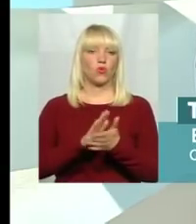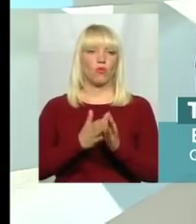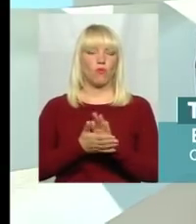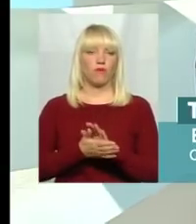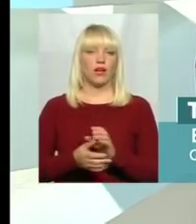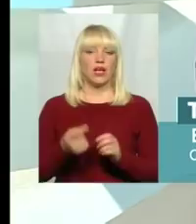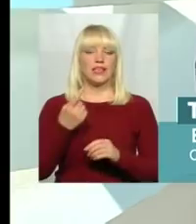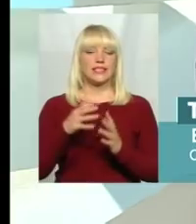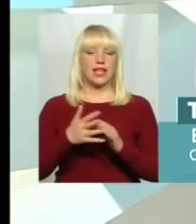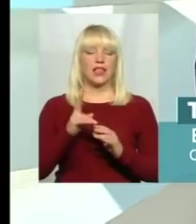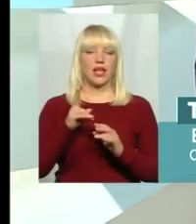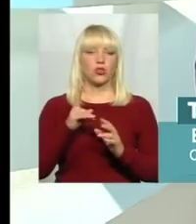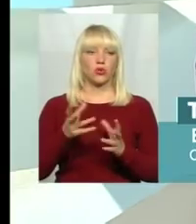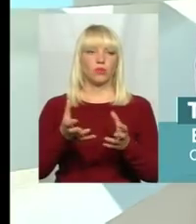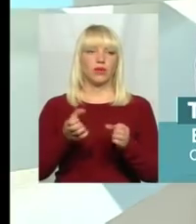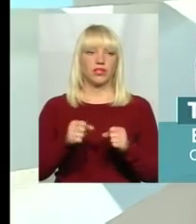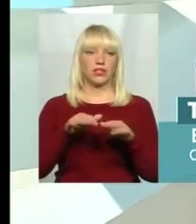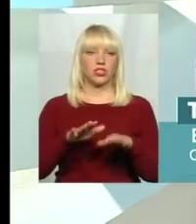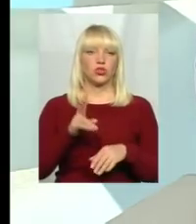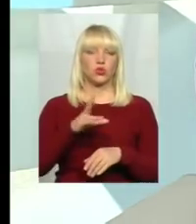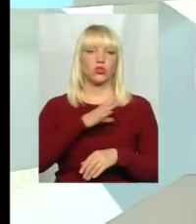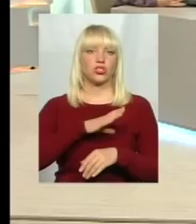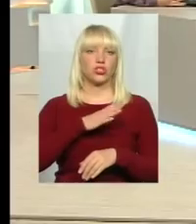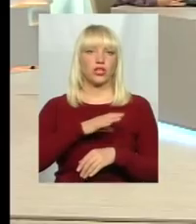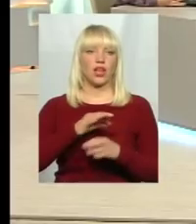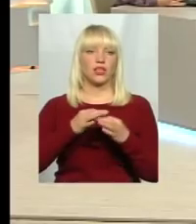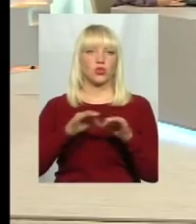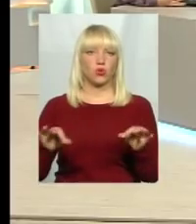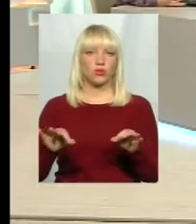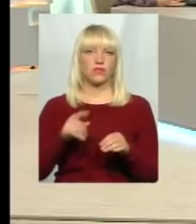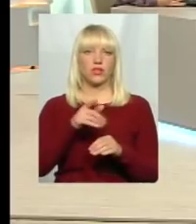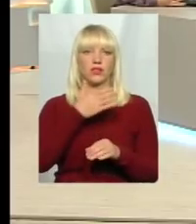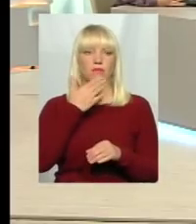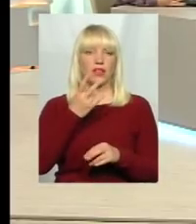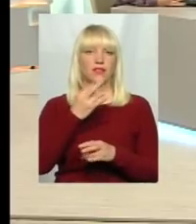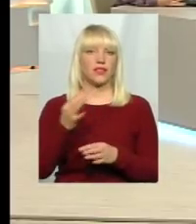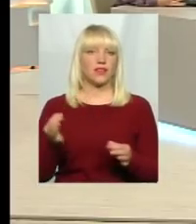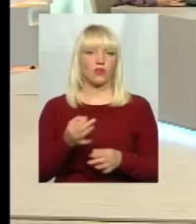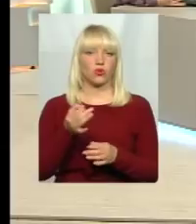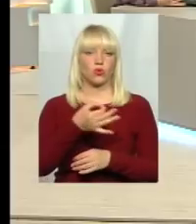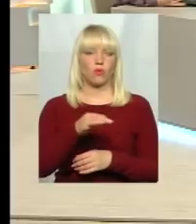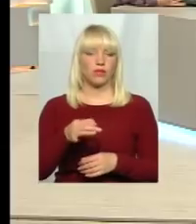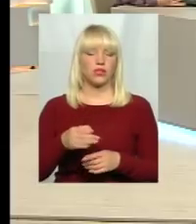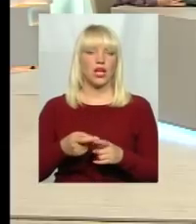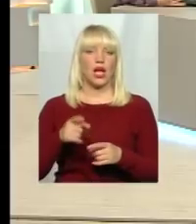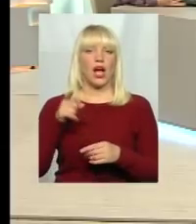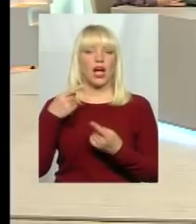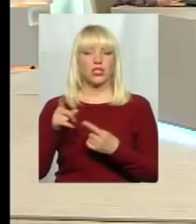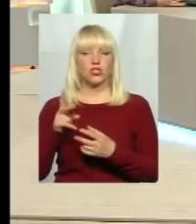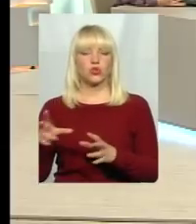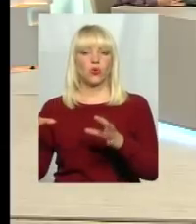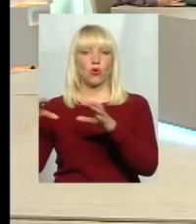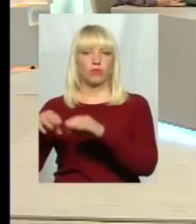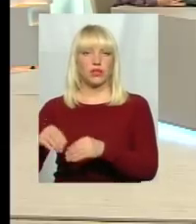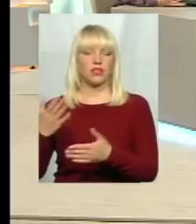і чекали дозволу, вони не мали, ні копійки їм не надавали, а інші, які об'єднались, їм надавали кошти, вони мали можливість. Ну, це добре, я нічого